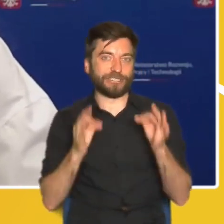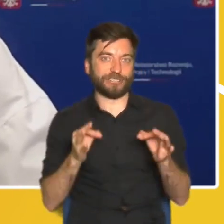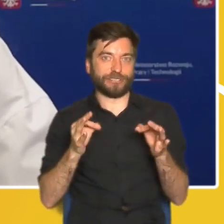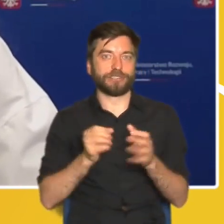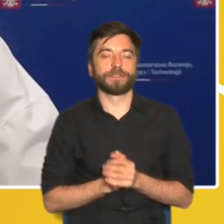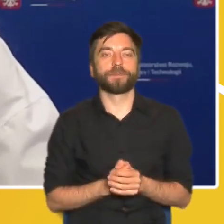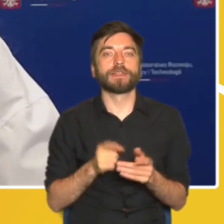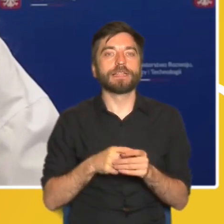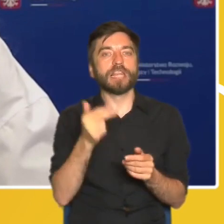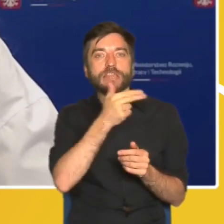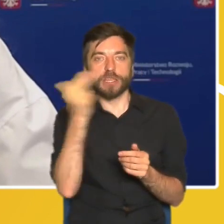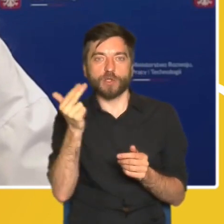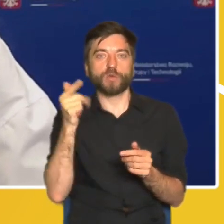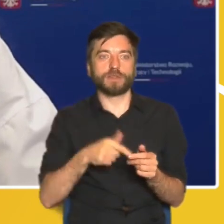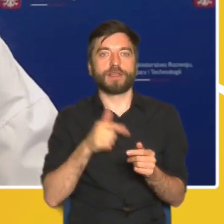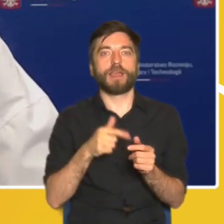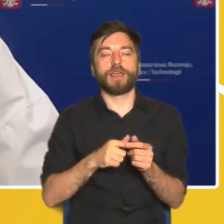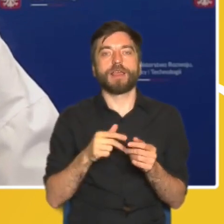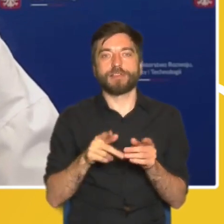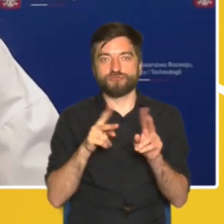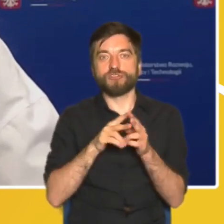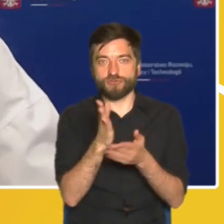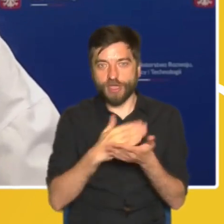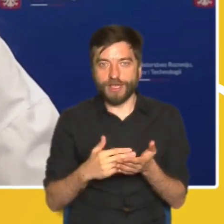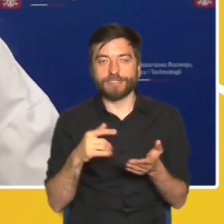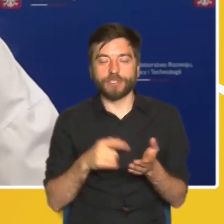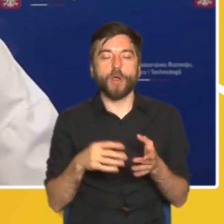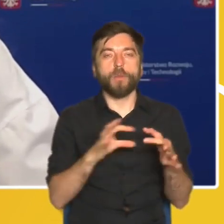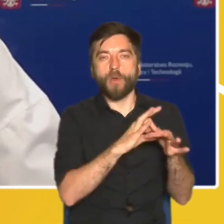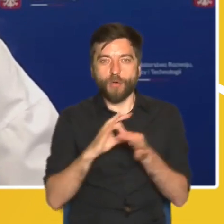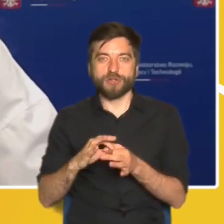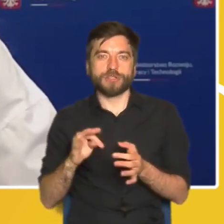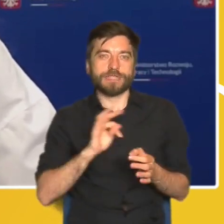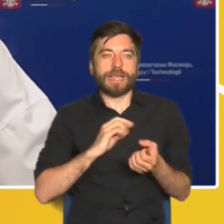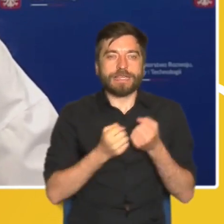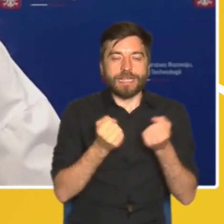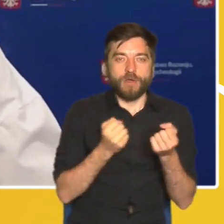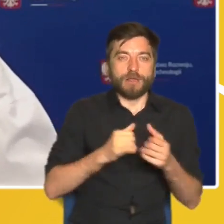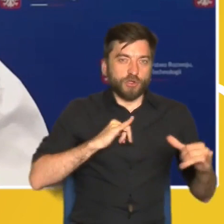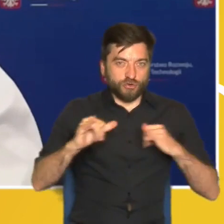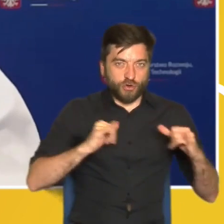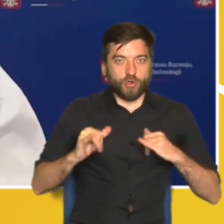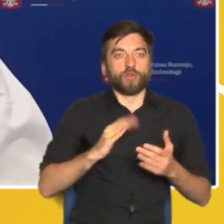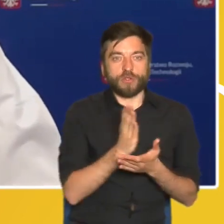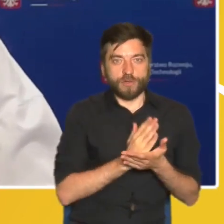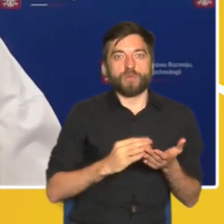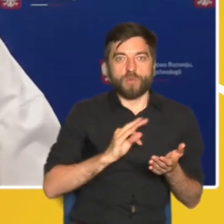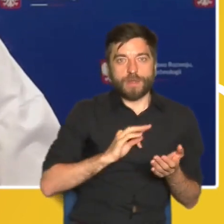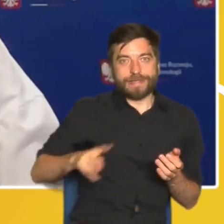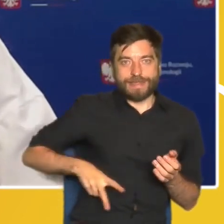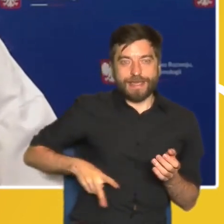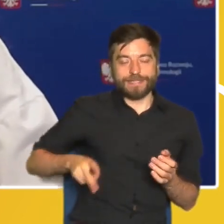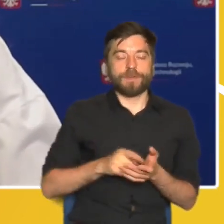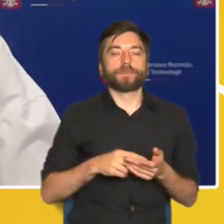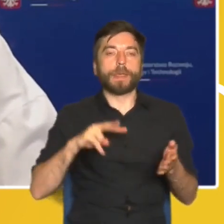konferencji. Tytuł tej sesji bardzo dobrze koresponduje z działaniami naszego resortu, z działaniami rządu, który w połowie maja ogłosił plan